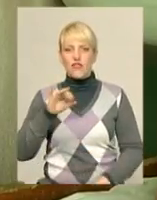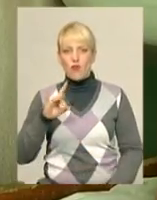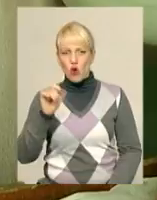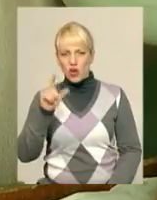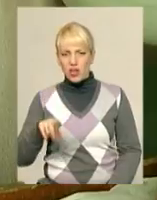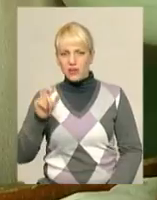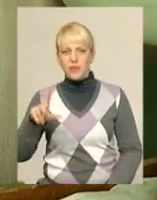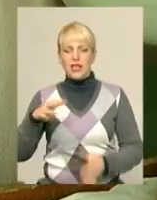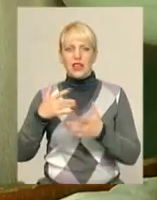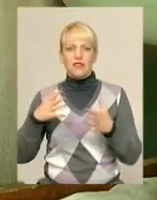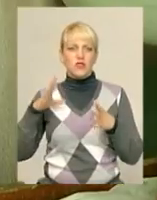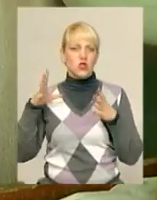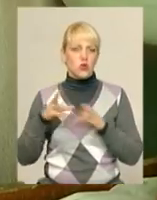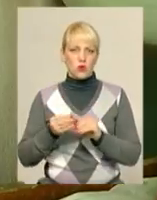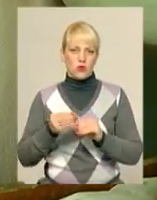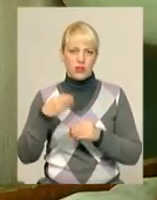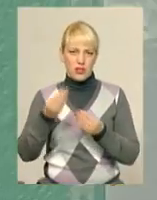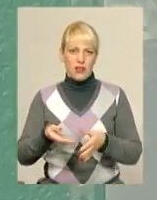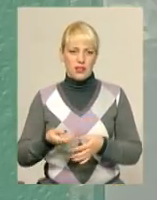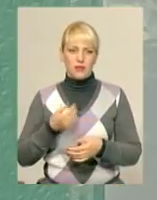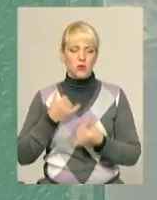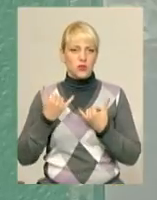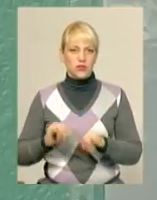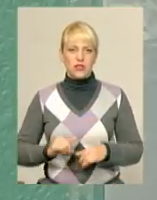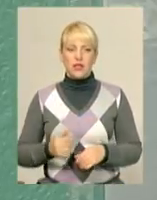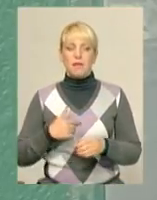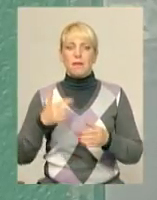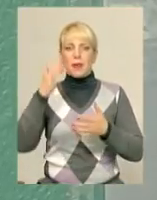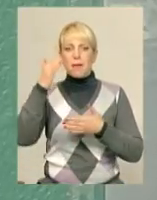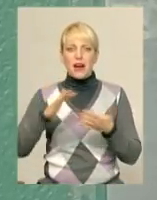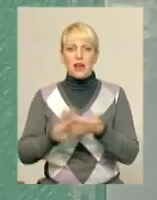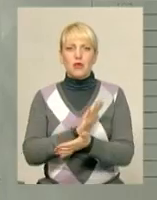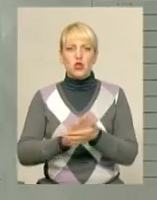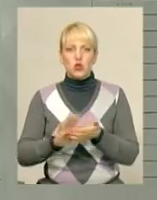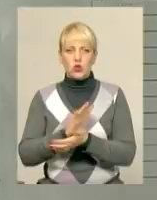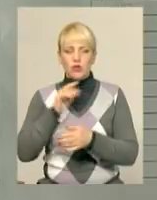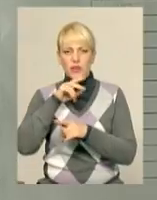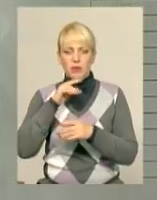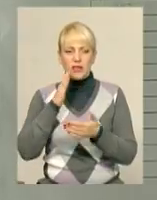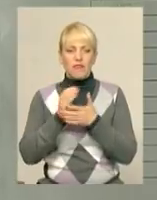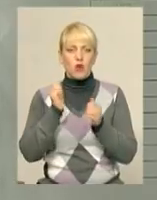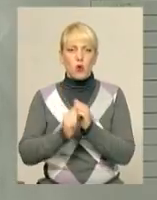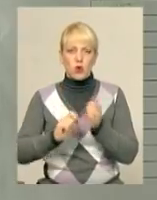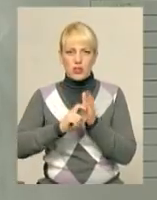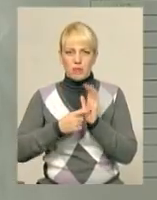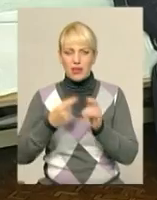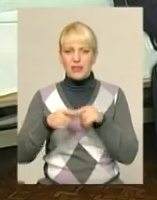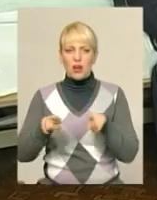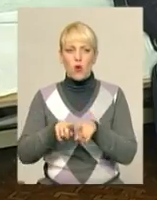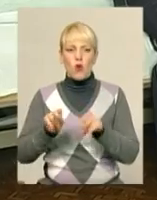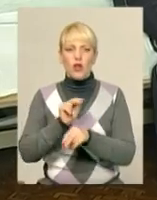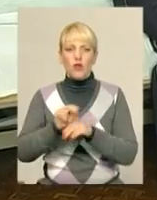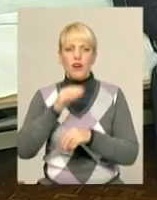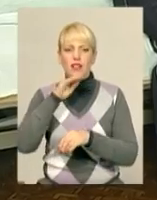фізроствор для систем. Всьому, все, удивительно. Перелік безкоштовних препаратів знаходиться у кожній палаті. Такого лікування може